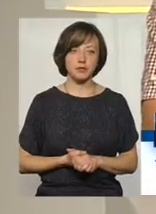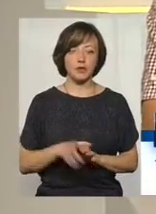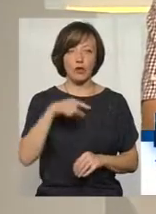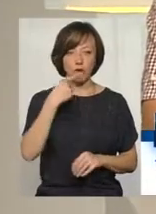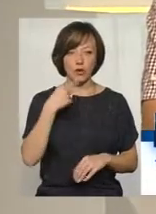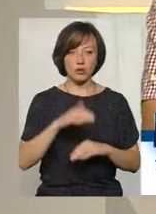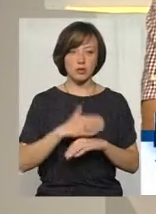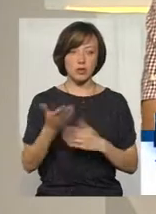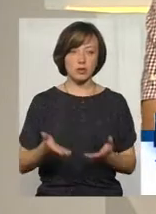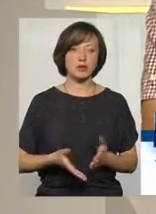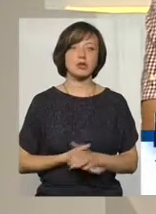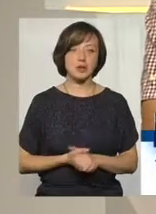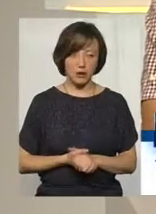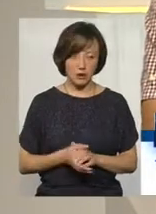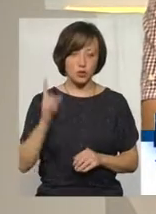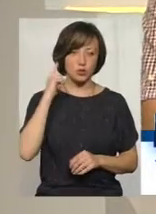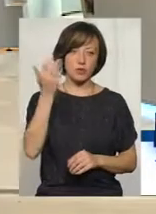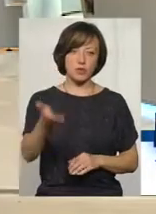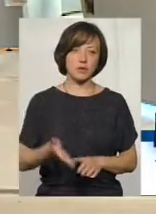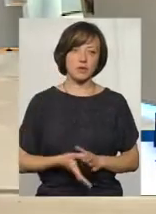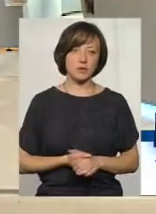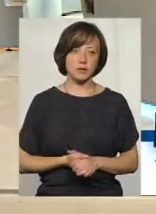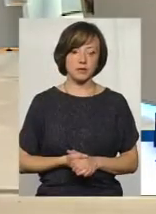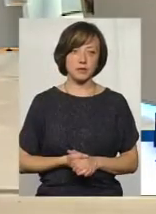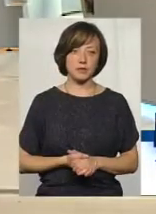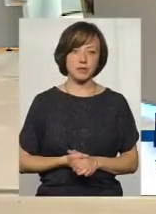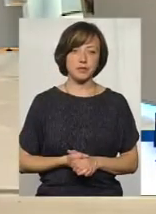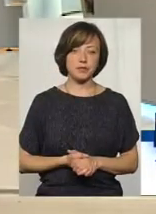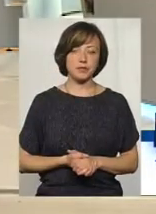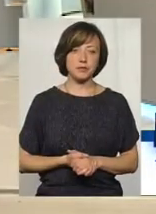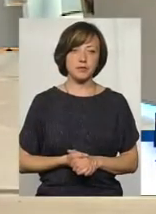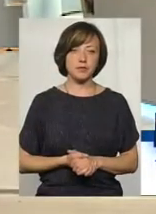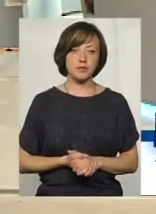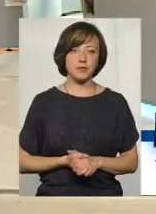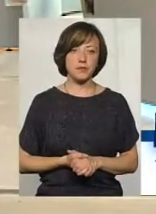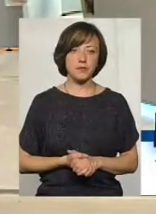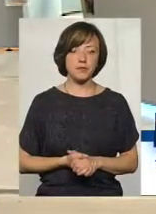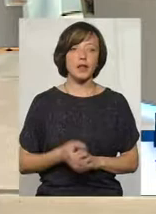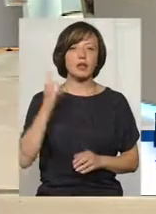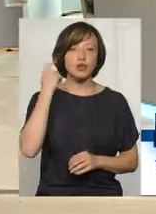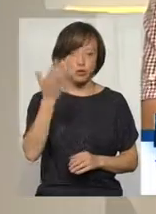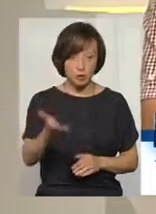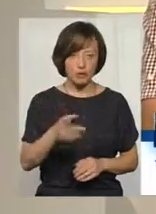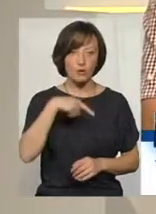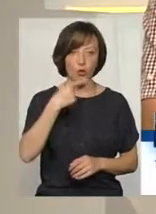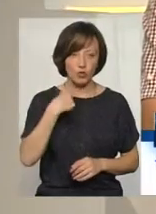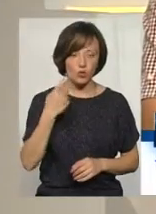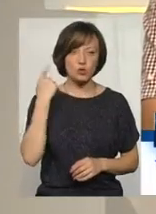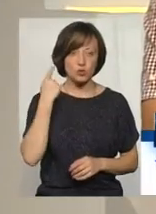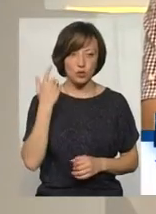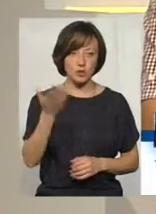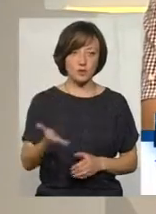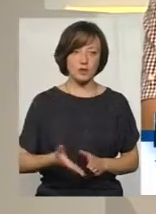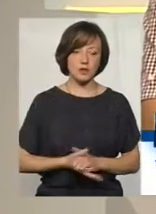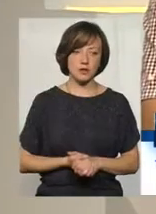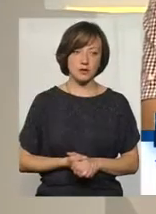говоріть. Ви ефірі. Алло? Так, ми вас чуємо. Ні. Алло? Так, так, говоріть, ми вас чуємо.